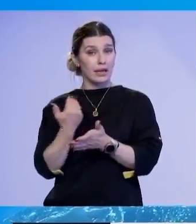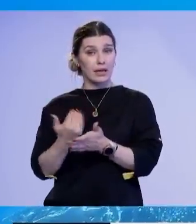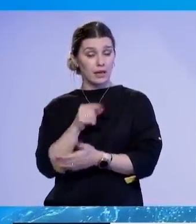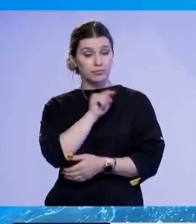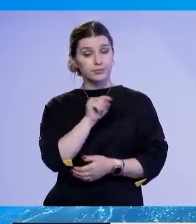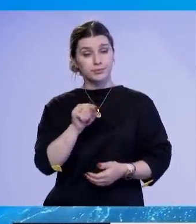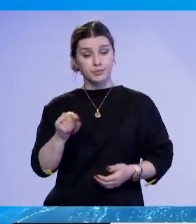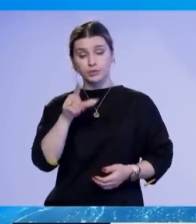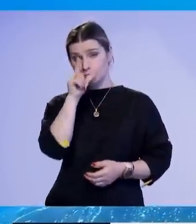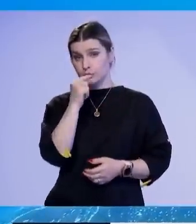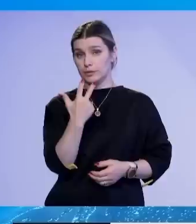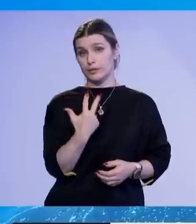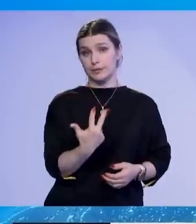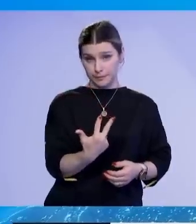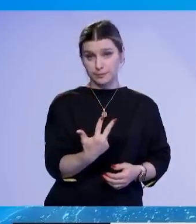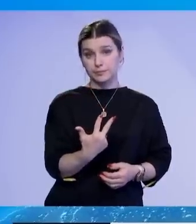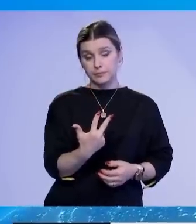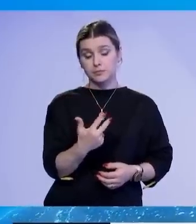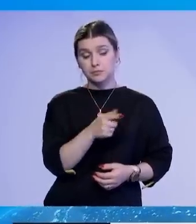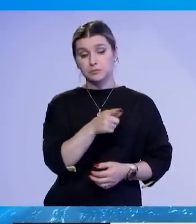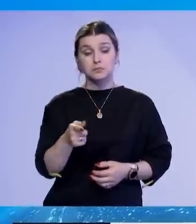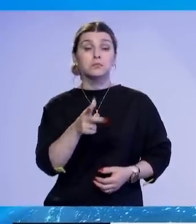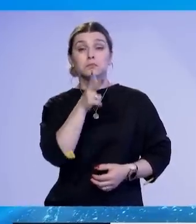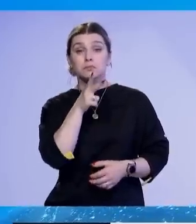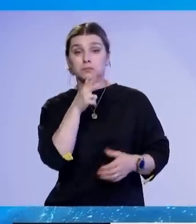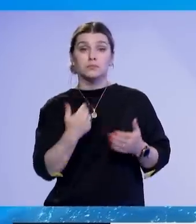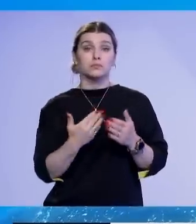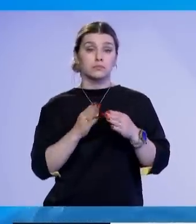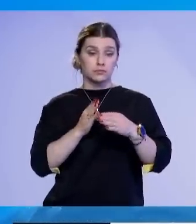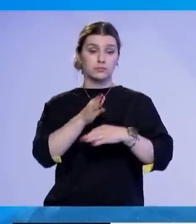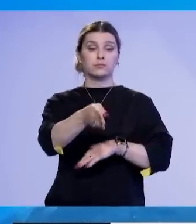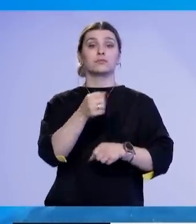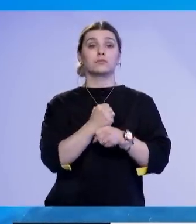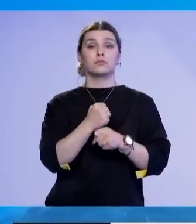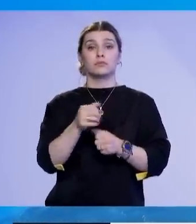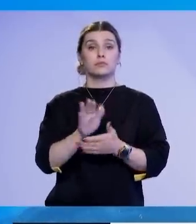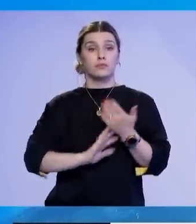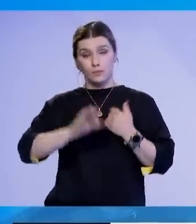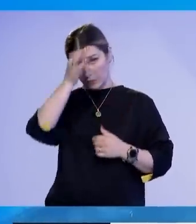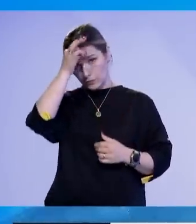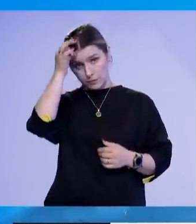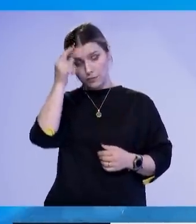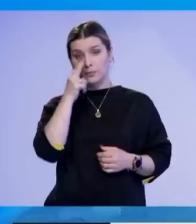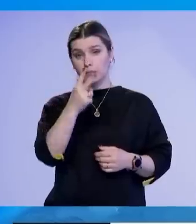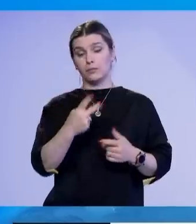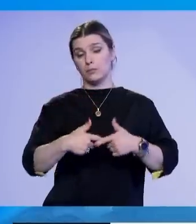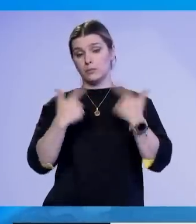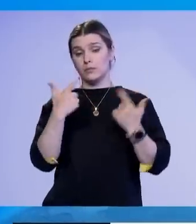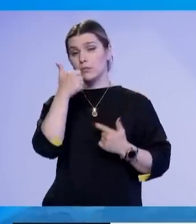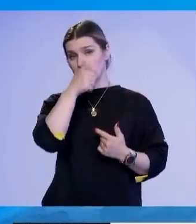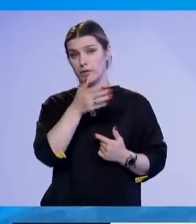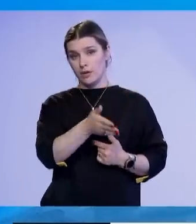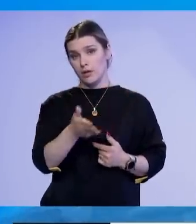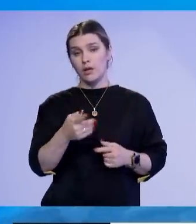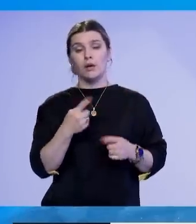Leposavitë që zveqa në zubin potokshë të fute në objektet e komunës për të kryrë, dëtyra të tyre prej kryetari për